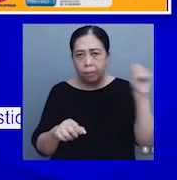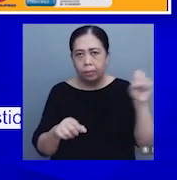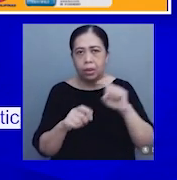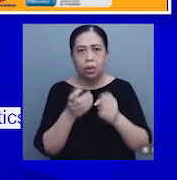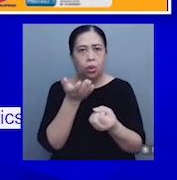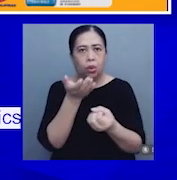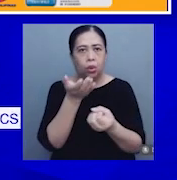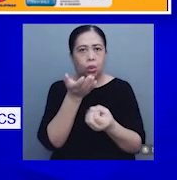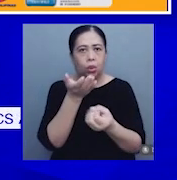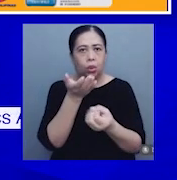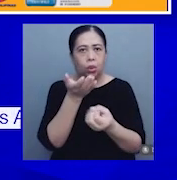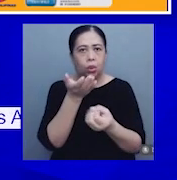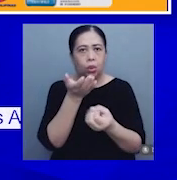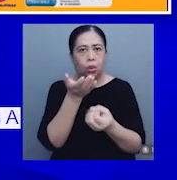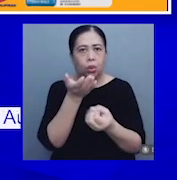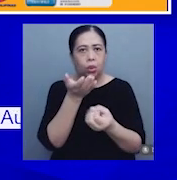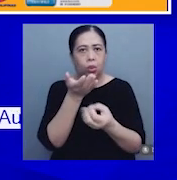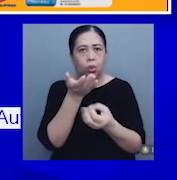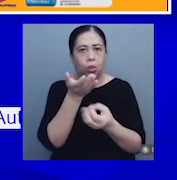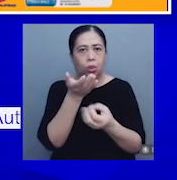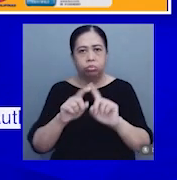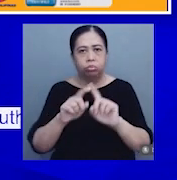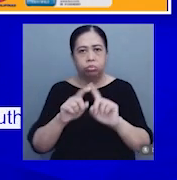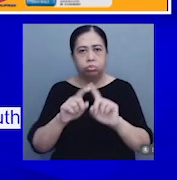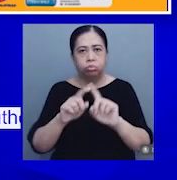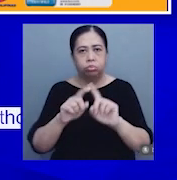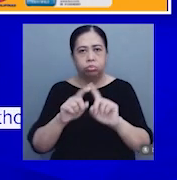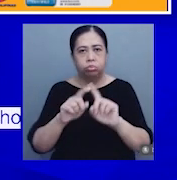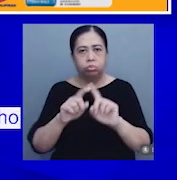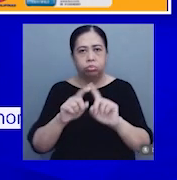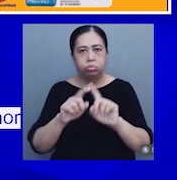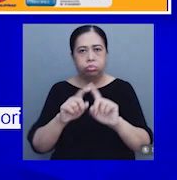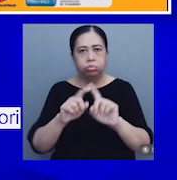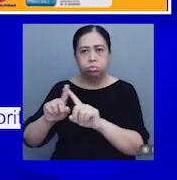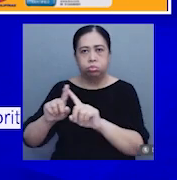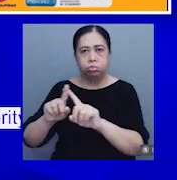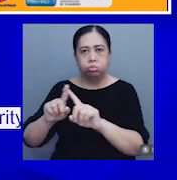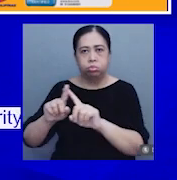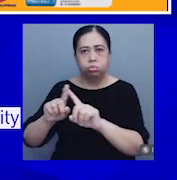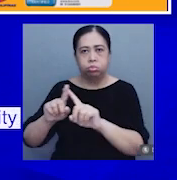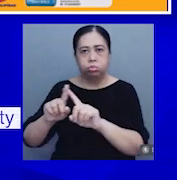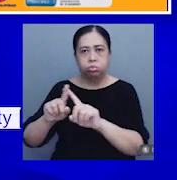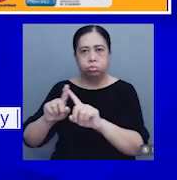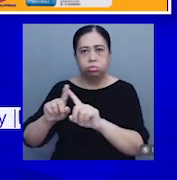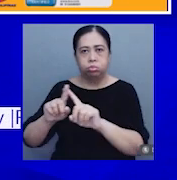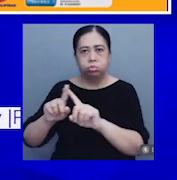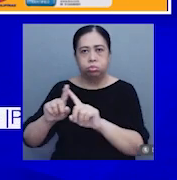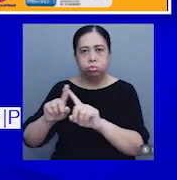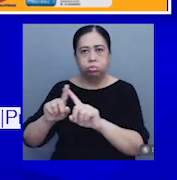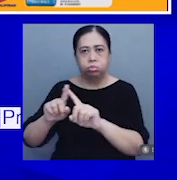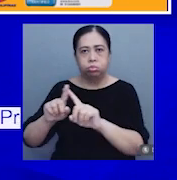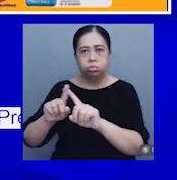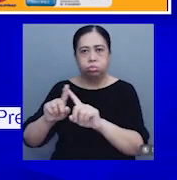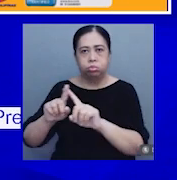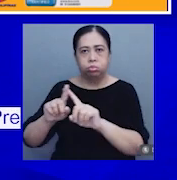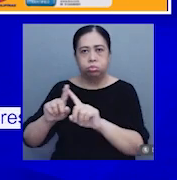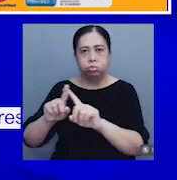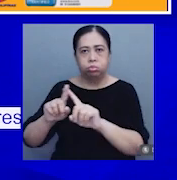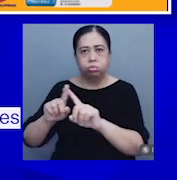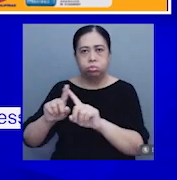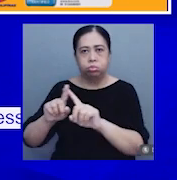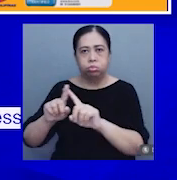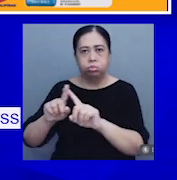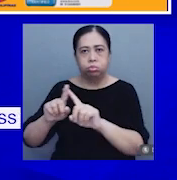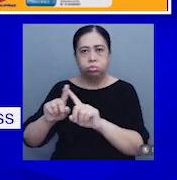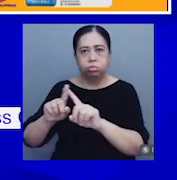na may 29.6% inflation. Ang halimbawa nito ay kamatis at fish and other seafood na may